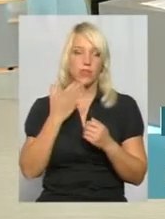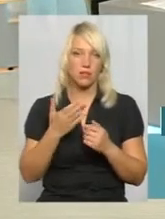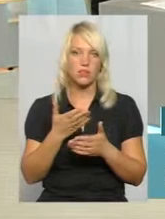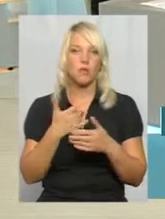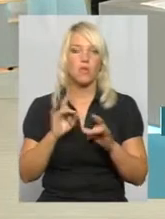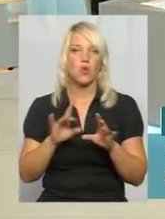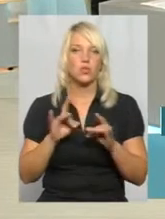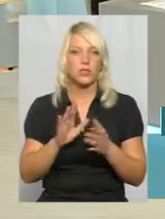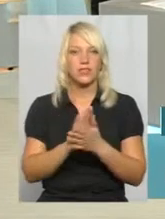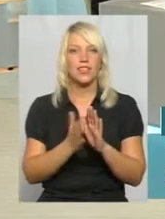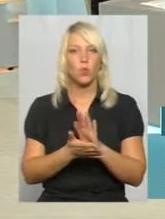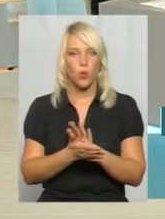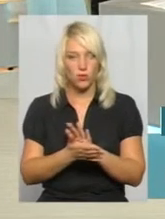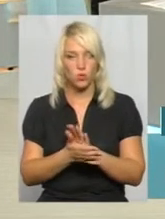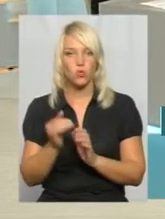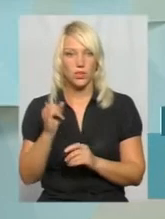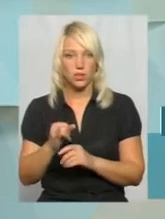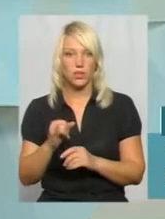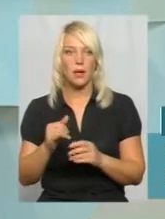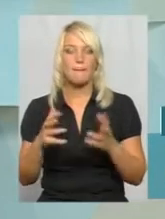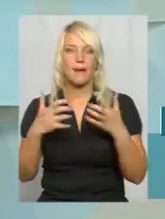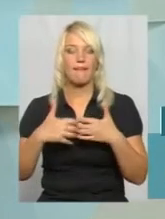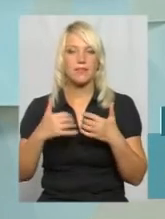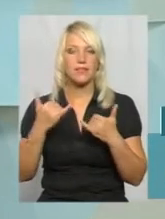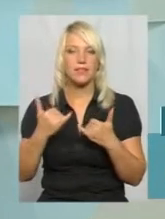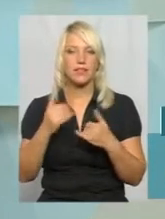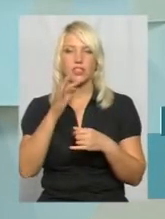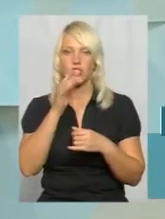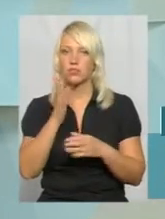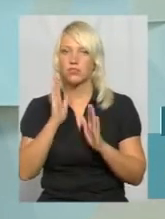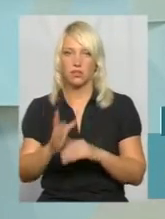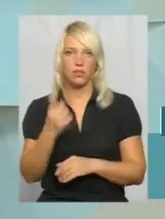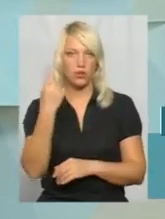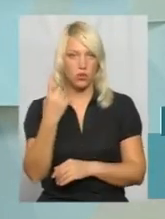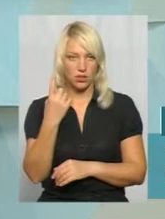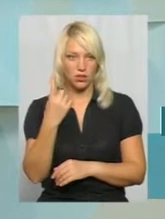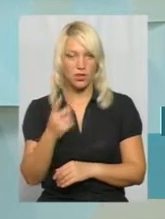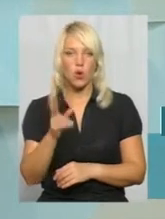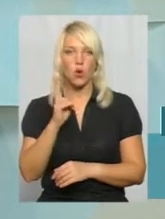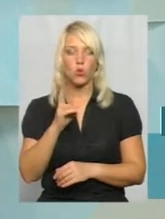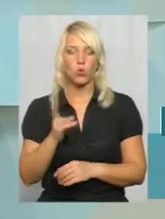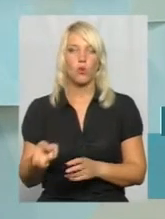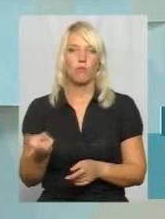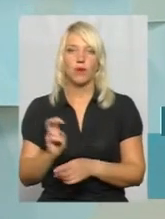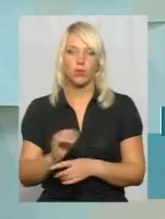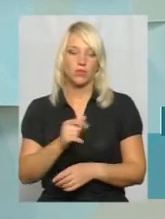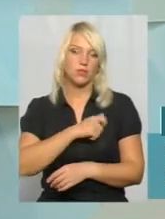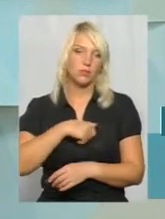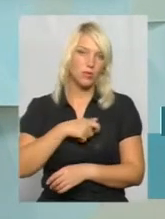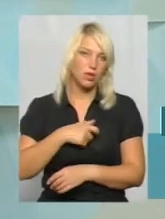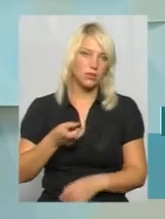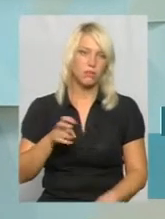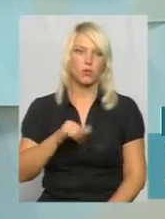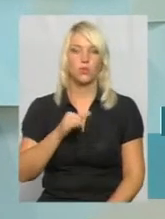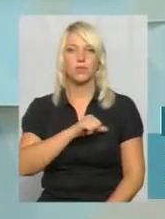'яснюємо ситуацію, але механізм на даний час один. Кожен, хто приходить, приходять і депутати, приходять